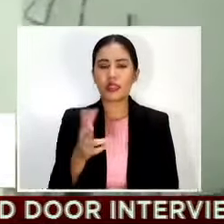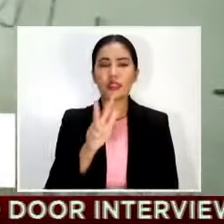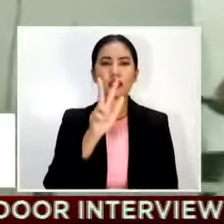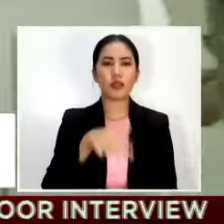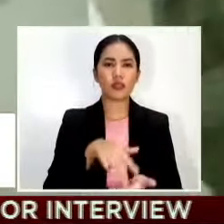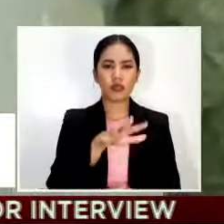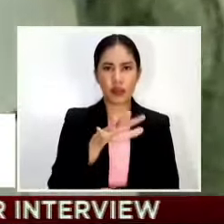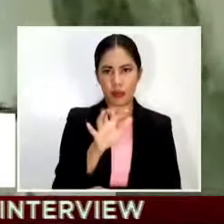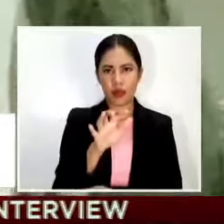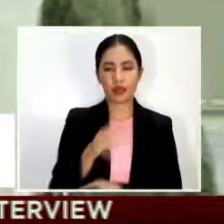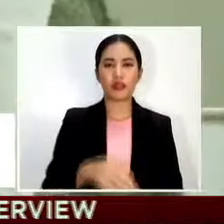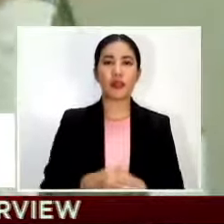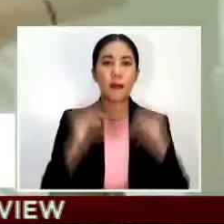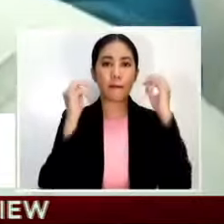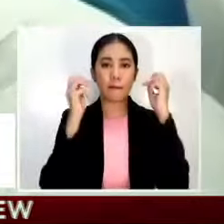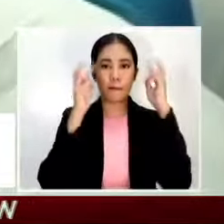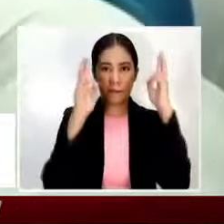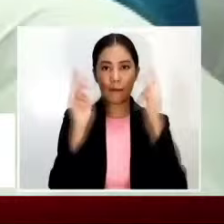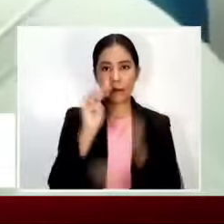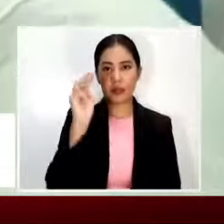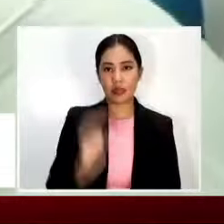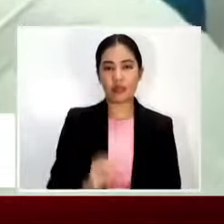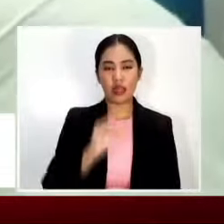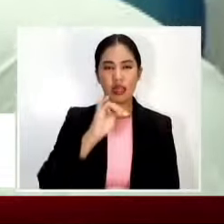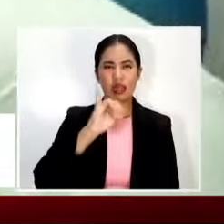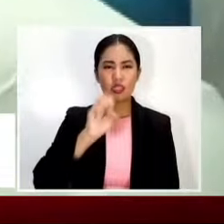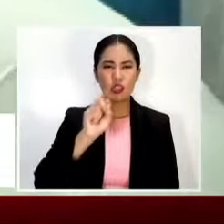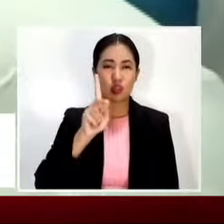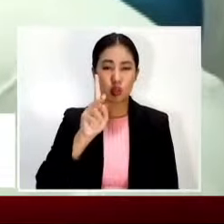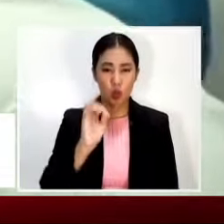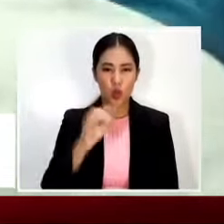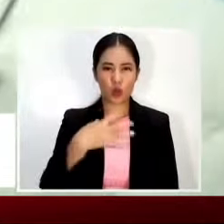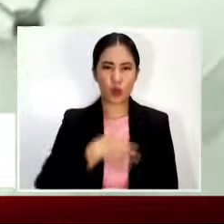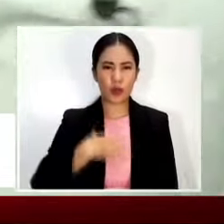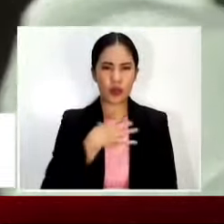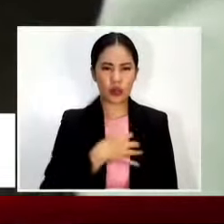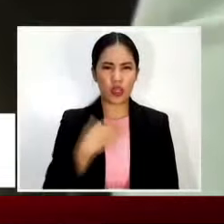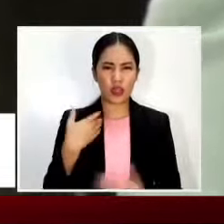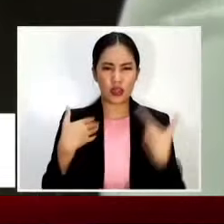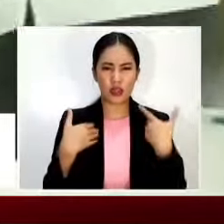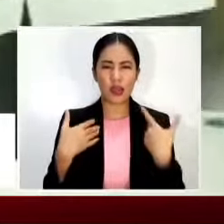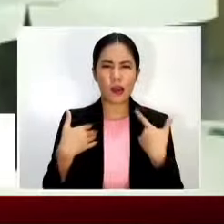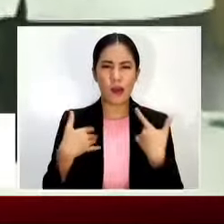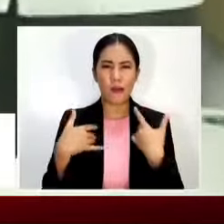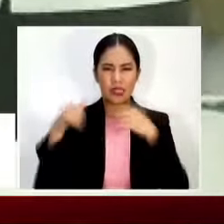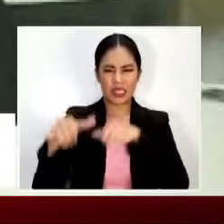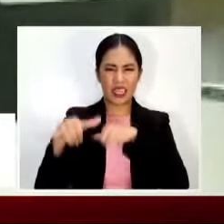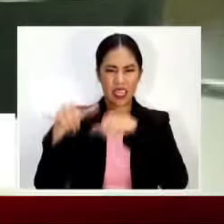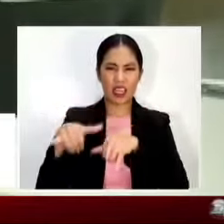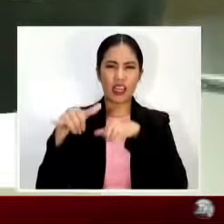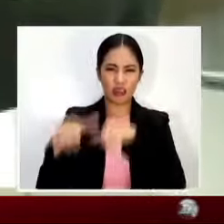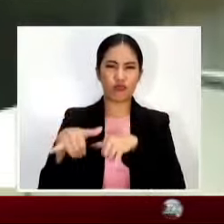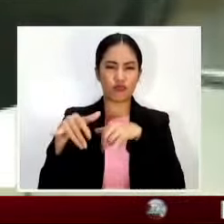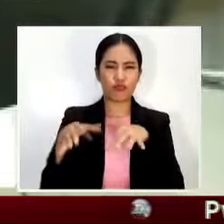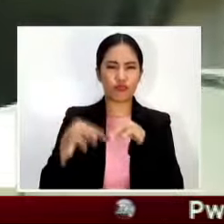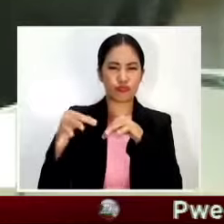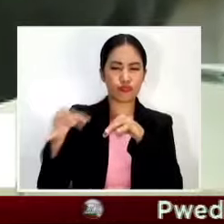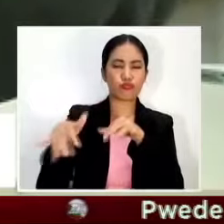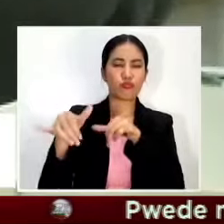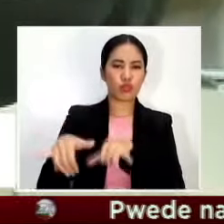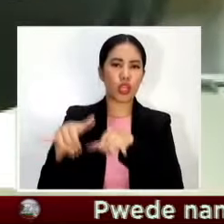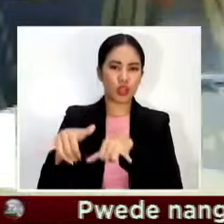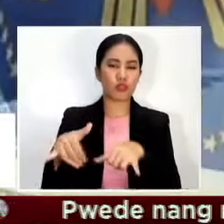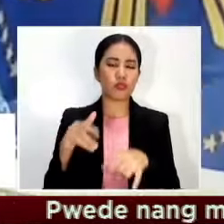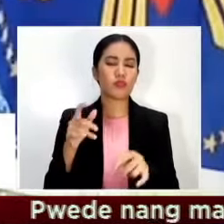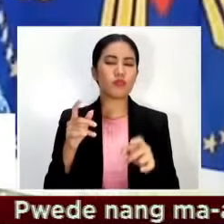inireklamo ni Manila Mayor Isco Moreno na nagtatagal pa ang mga bakuna sa cold storage facilities sa halip na ipadala na agad sa mga lokal